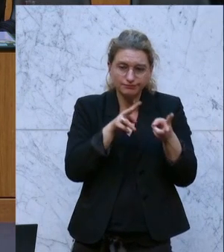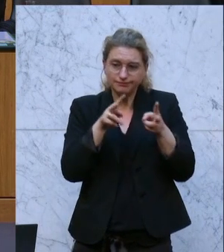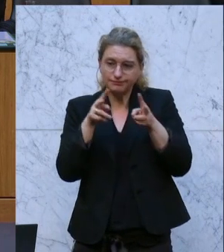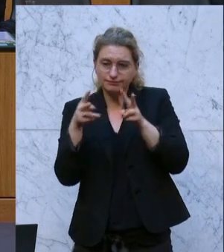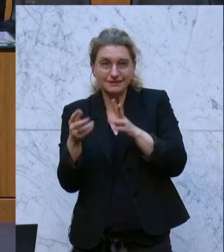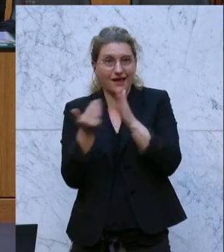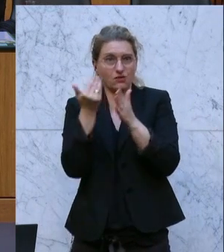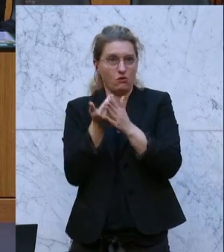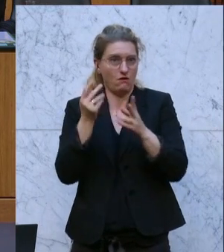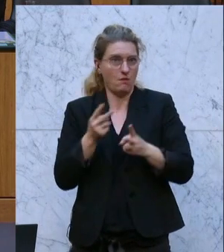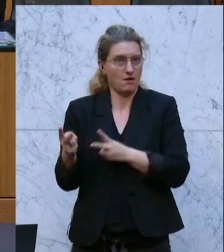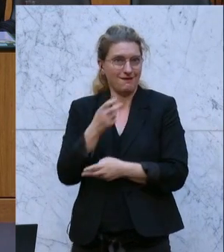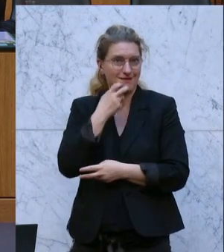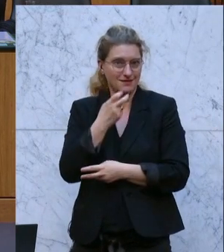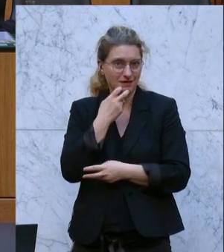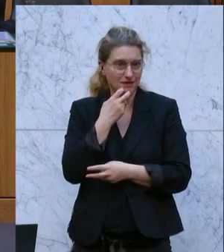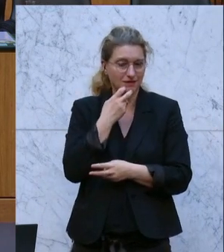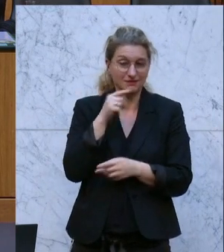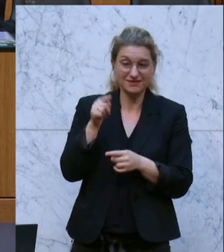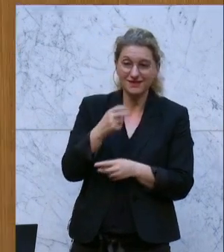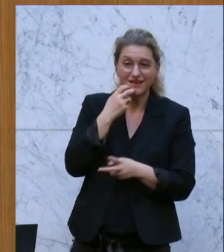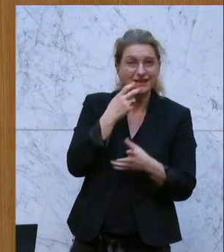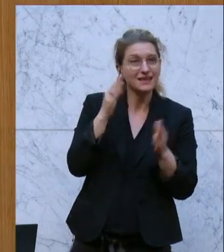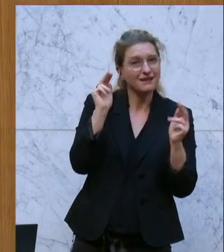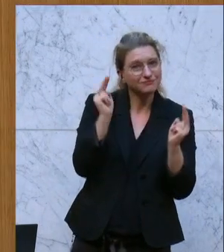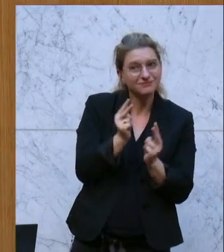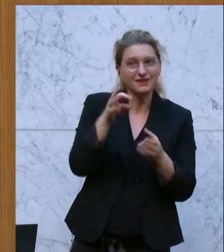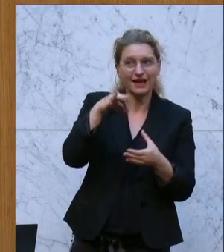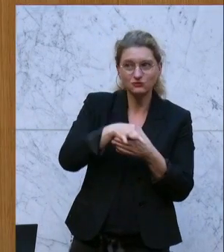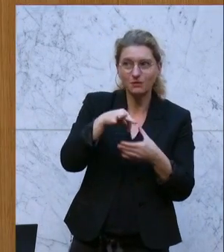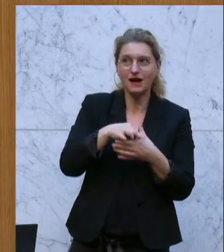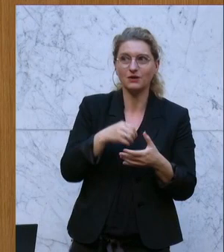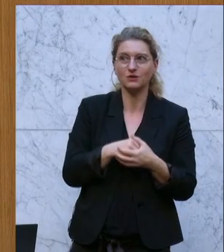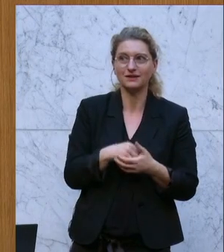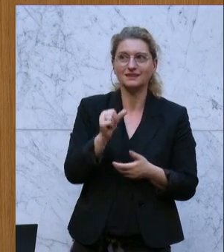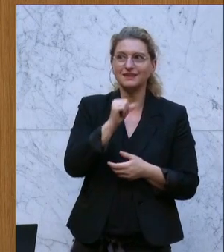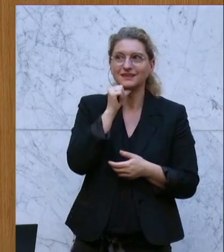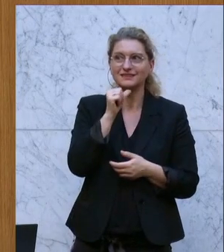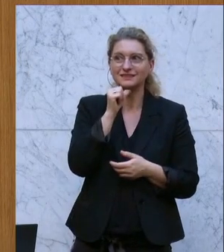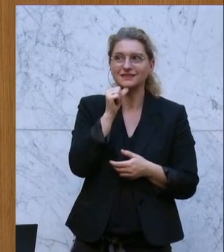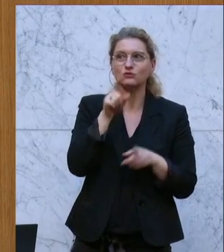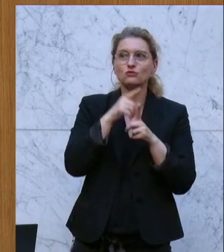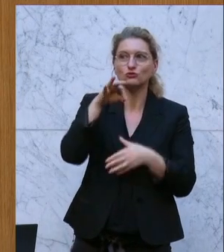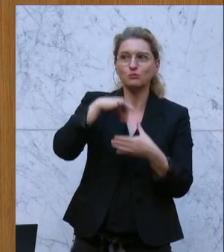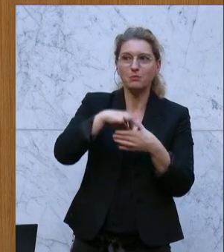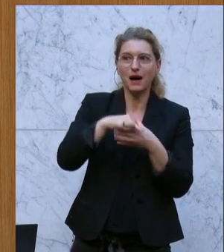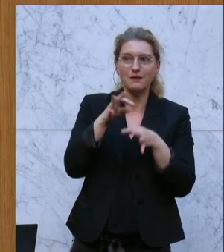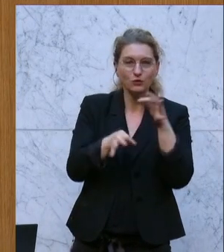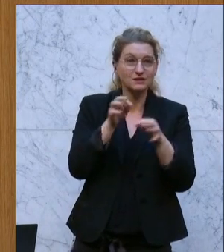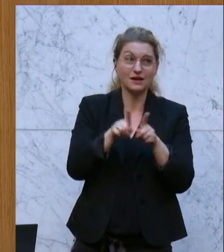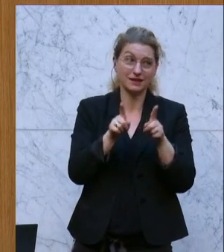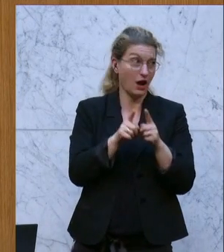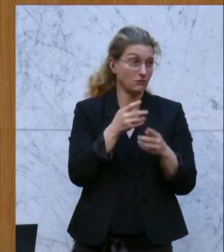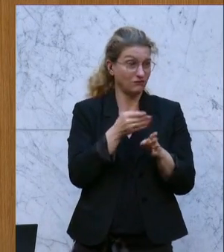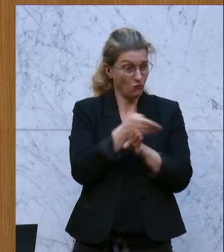erneuerbarer Energie, hin zu Energieeinsparungen, das ist ja nicht nur ein Sparprozess, das ist auch ein Diskussionsprozess.